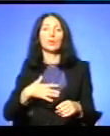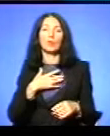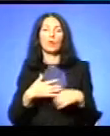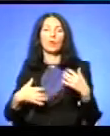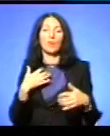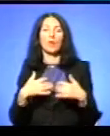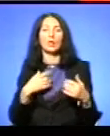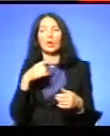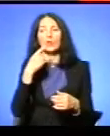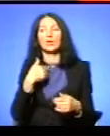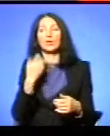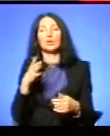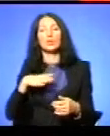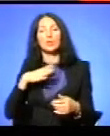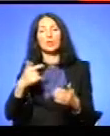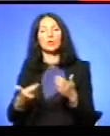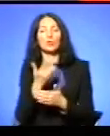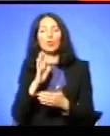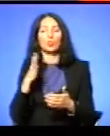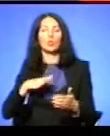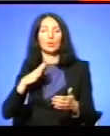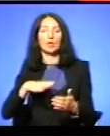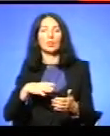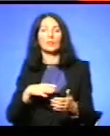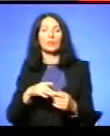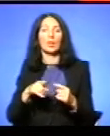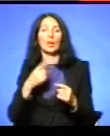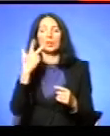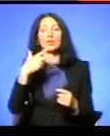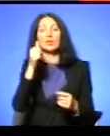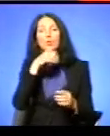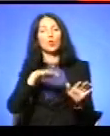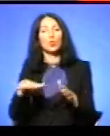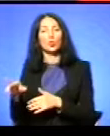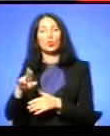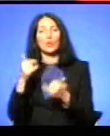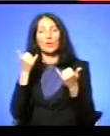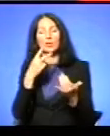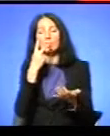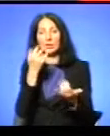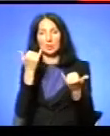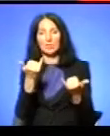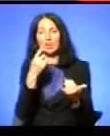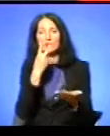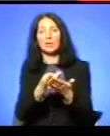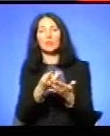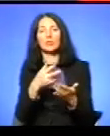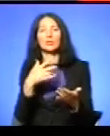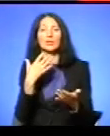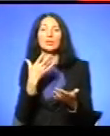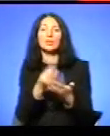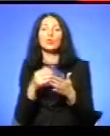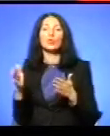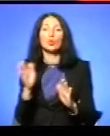знову я тебе сьогодні буду чекати Крізь призму 30 років сьогодні Як ви сприймаєте своє ув'язнення? Як долю?